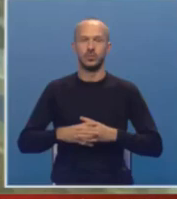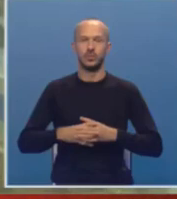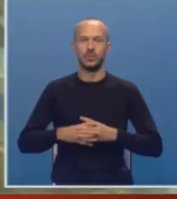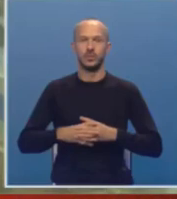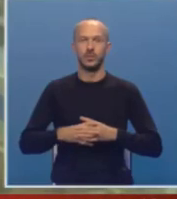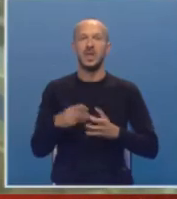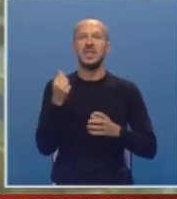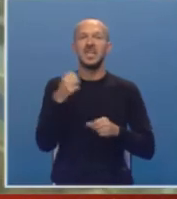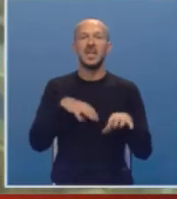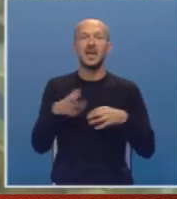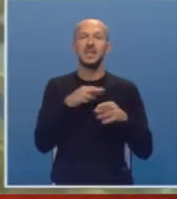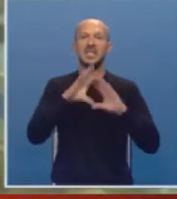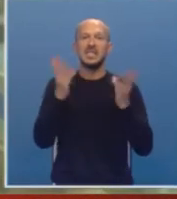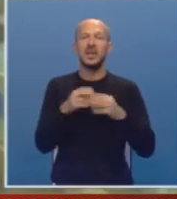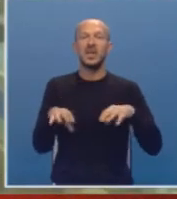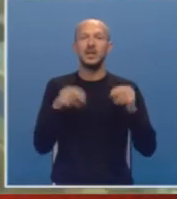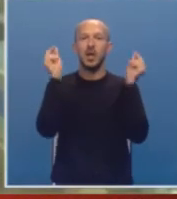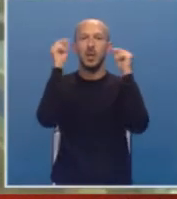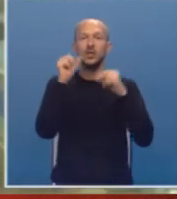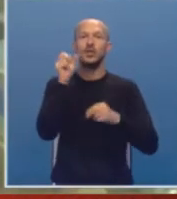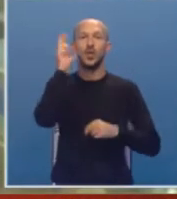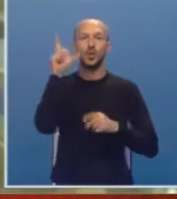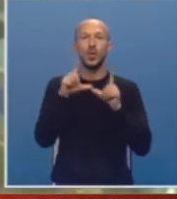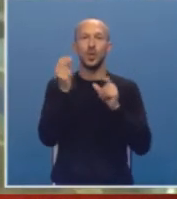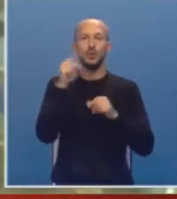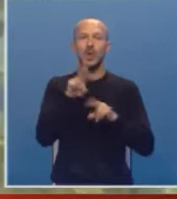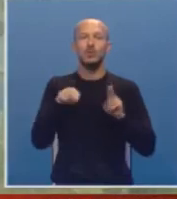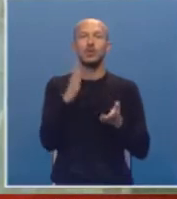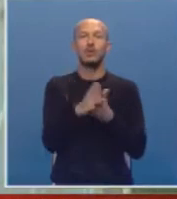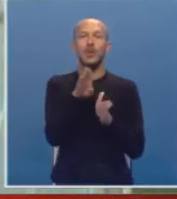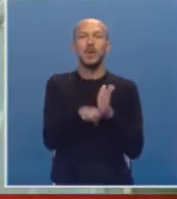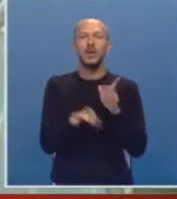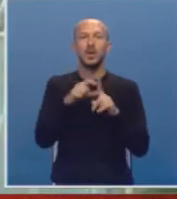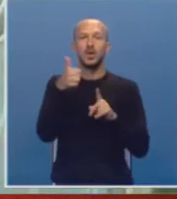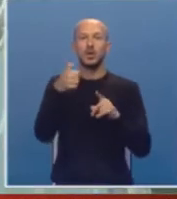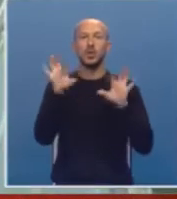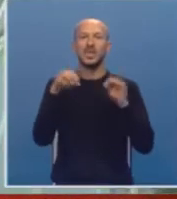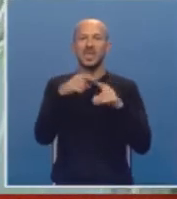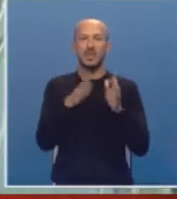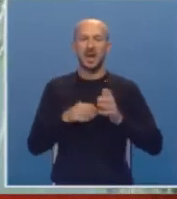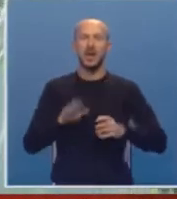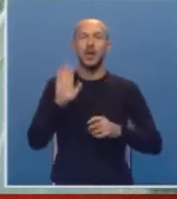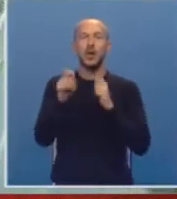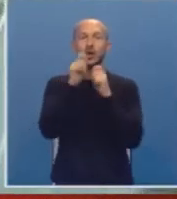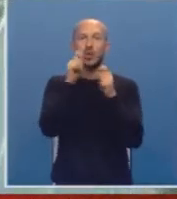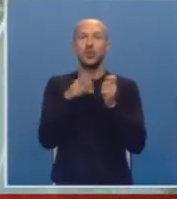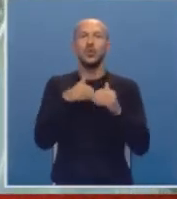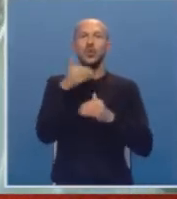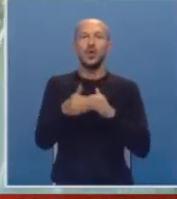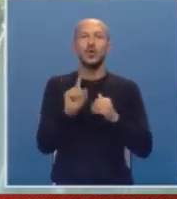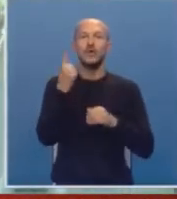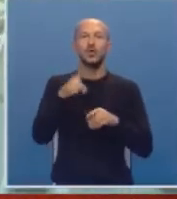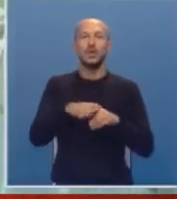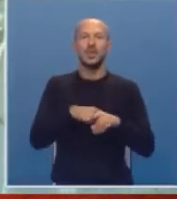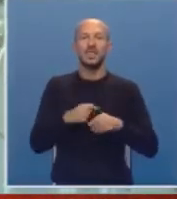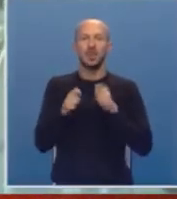Cijena rada za sve radnike obrazovodnju i kulturi u Srpskoj ne može da bude manja od 110 maraka. Ovo je dogovoreno nakon na više